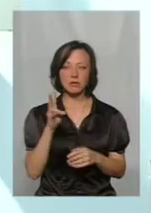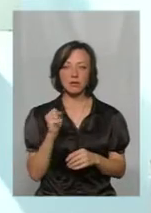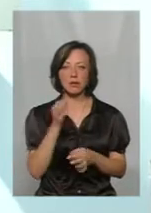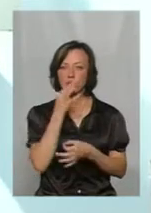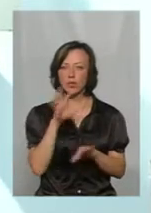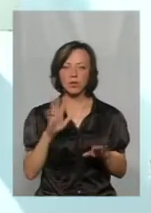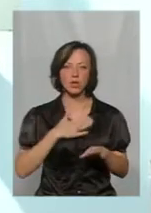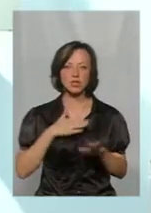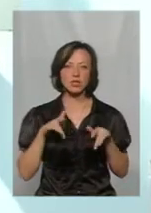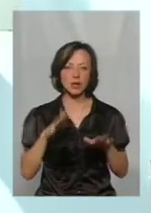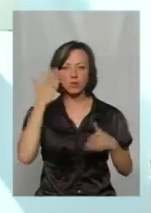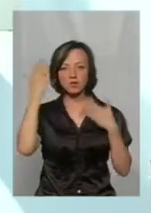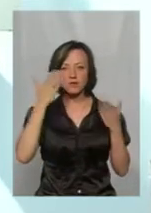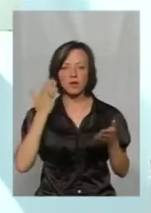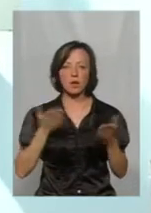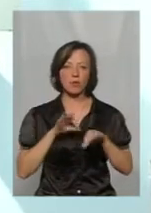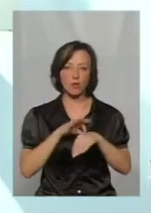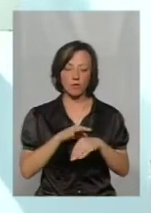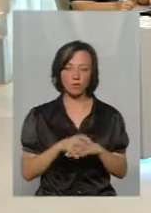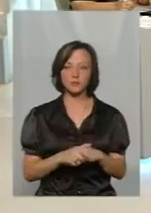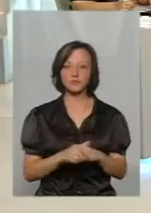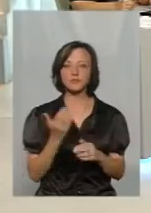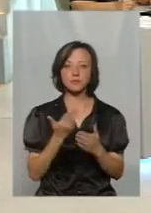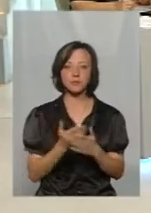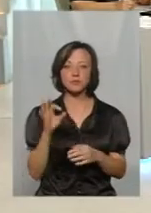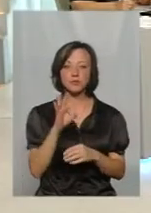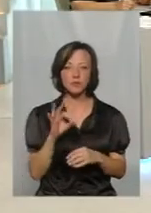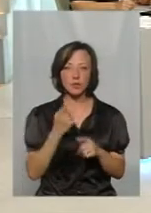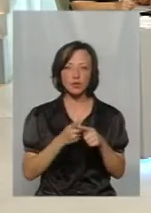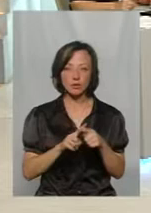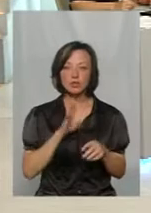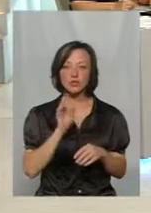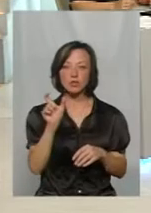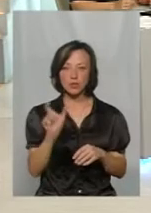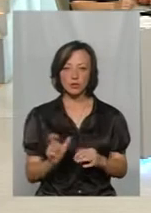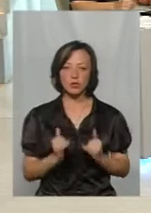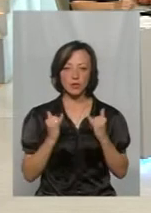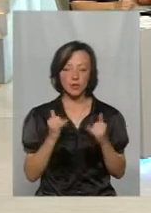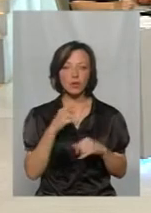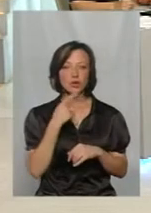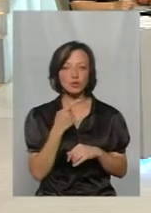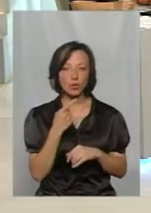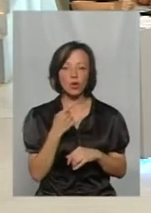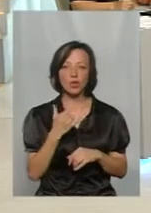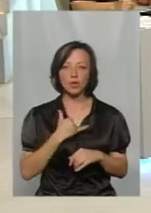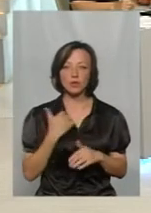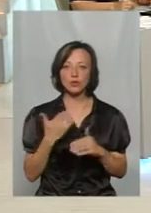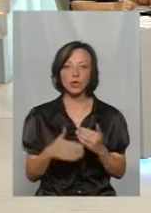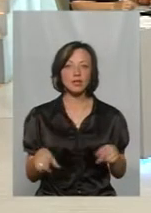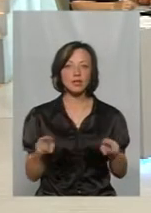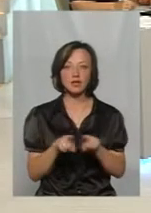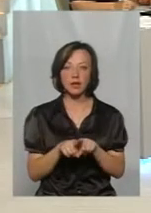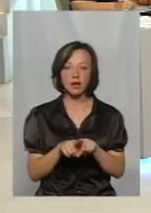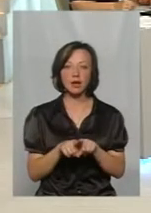будь-які наші заходи, дозвілля, які от ми проводимо. Так от, про яку я поважну жінку кажу, вона в нас вже настільки,